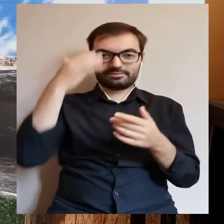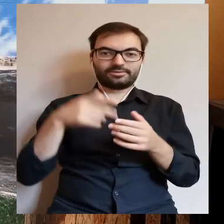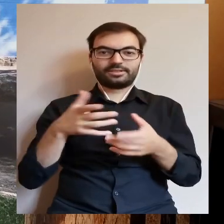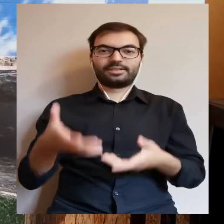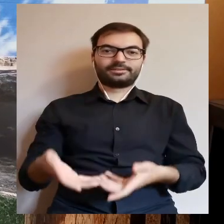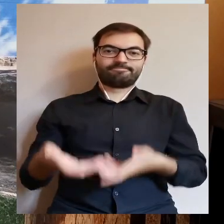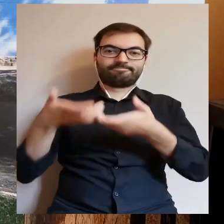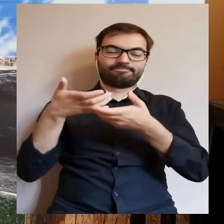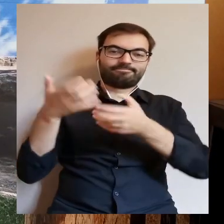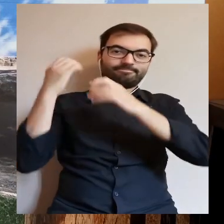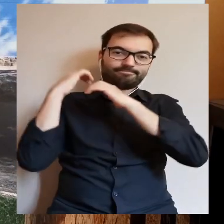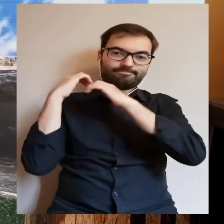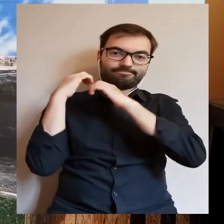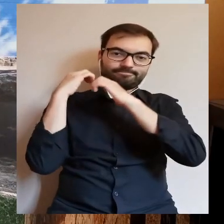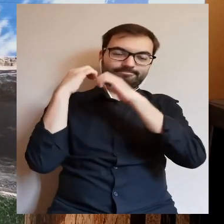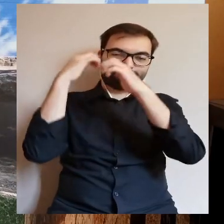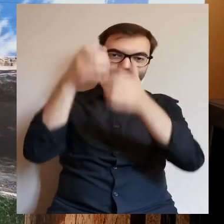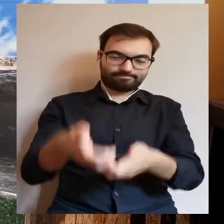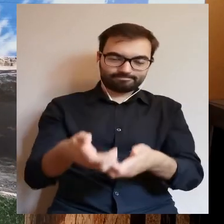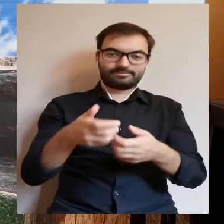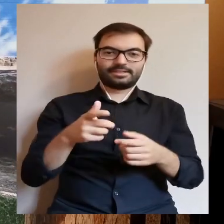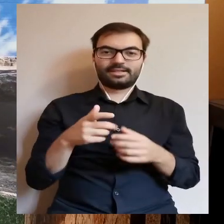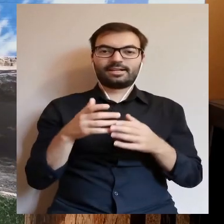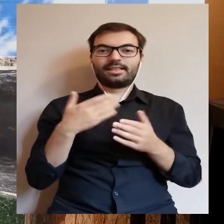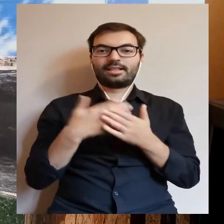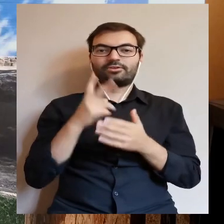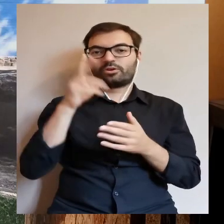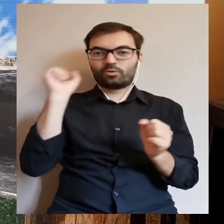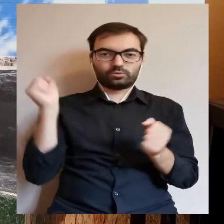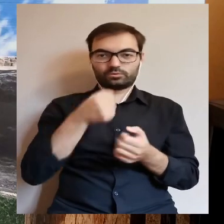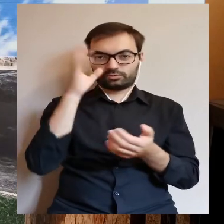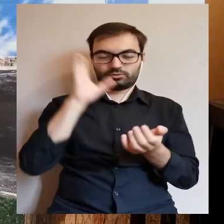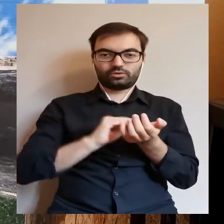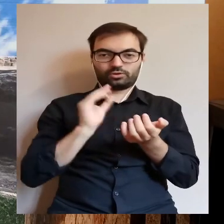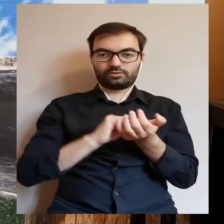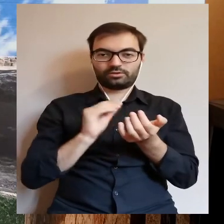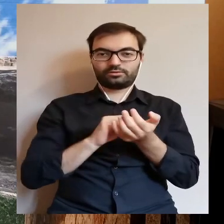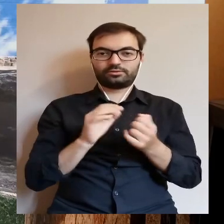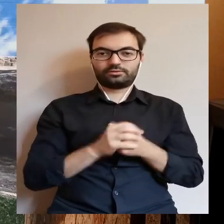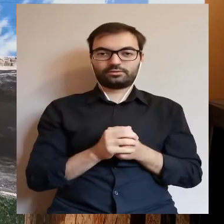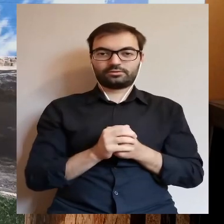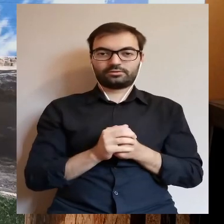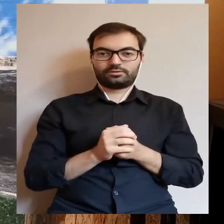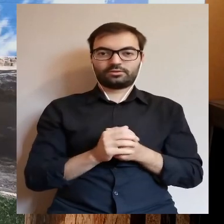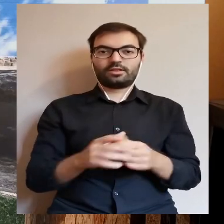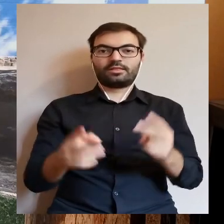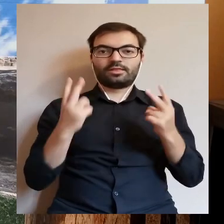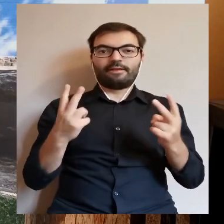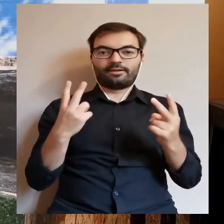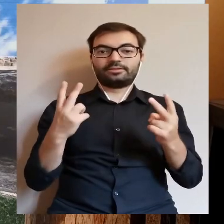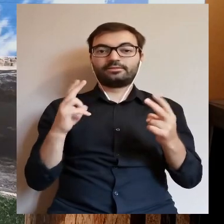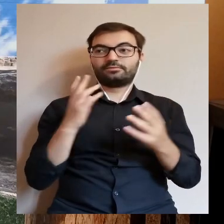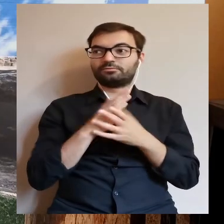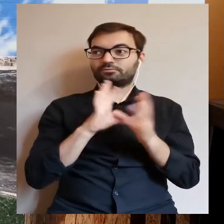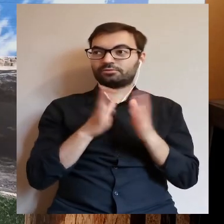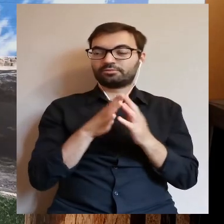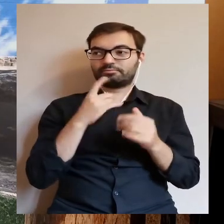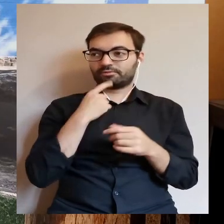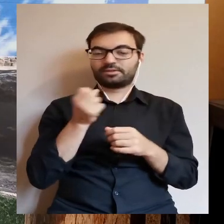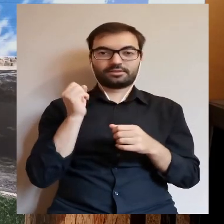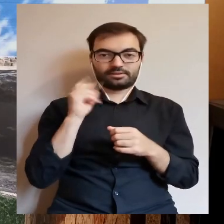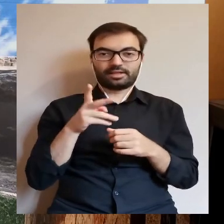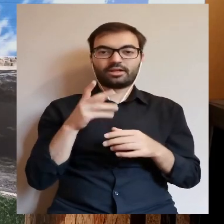wiadomo, że trzeba przetargać kajak i nie ma innego wyjścia. Także tylko dla doświadczonych kajakarzy. Czy to najważniejsze rzeczy wszystkie